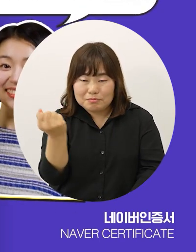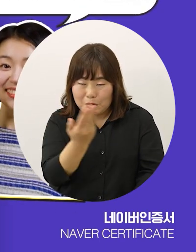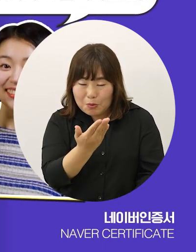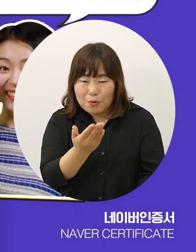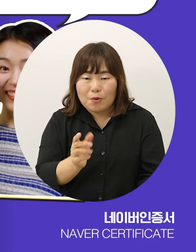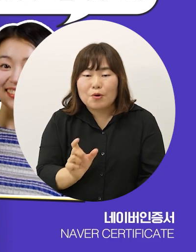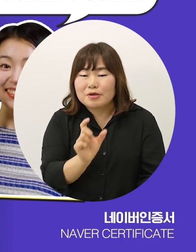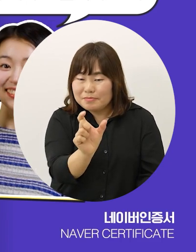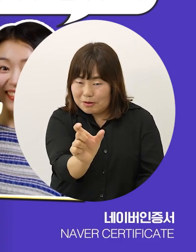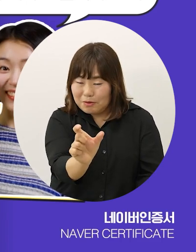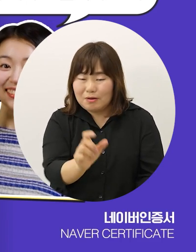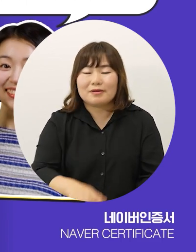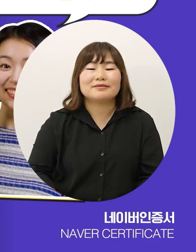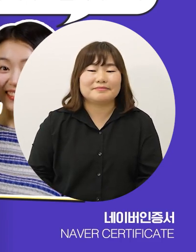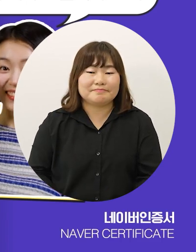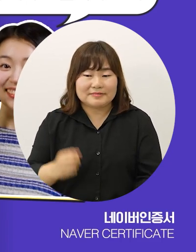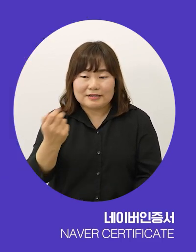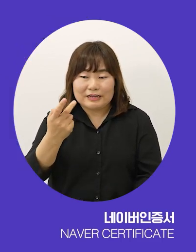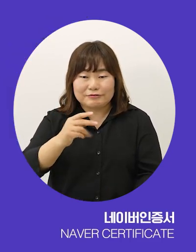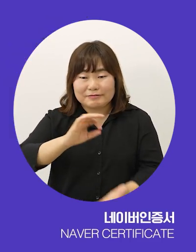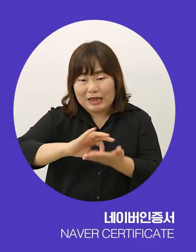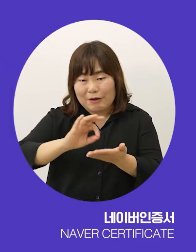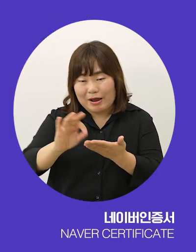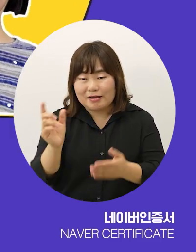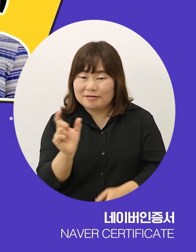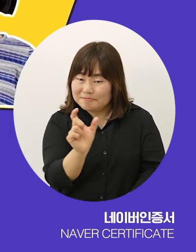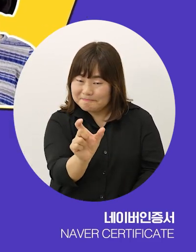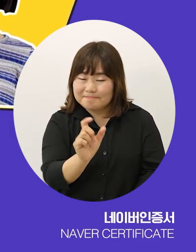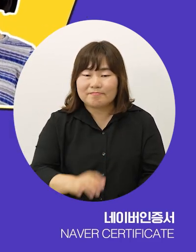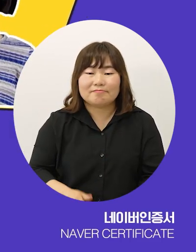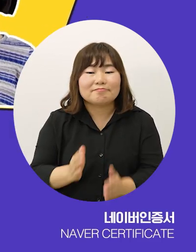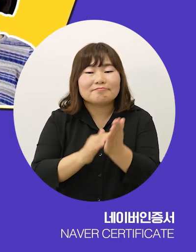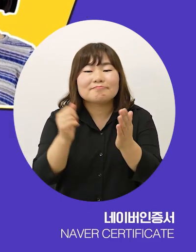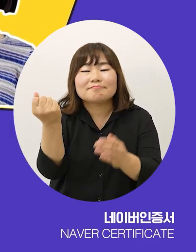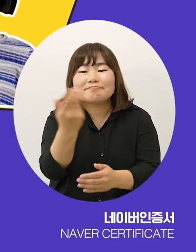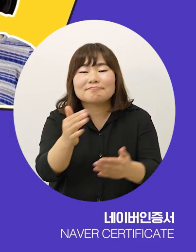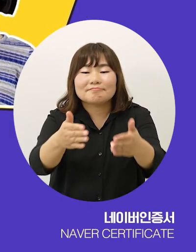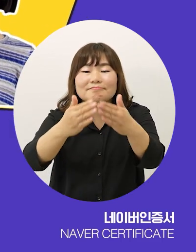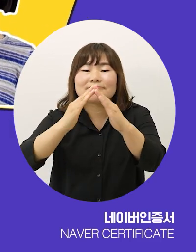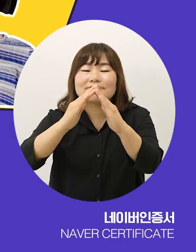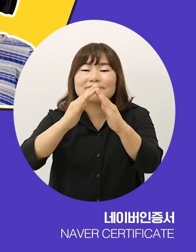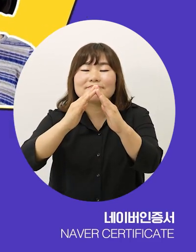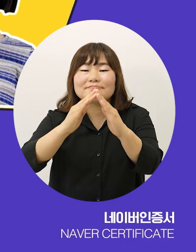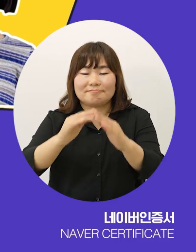자주 사용하는 계좌로 입력하면 돼요 비밀번호 설정하고